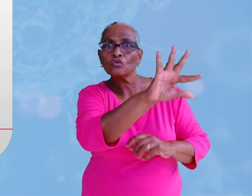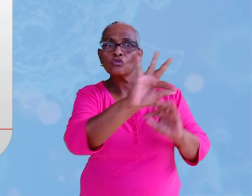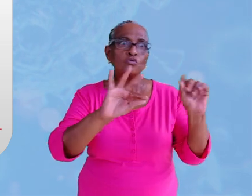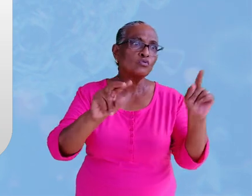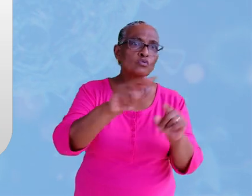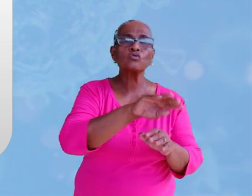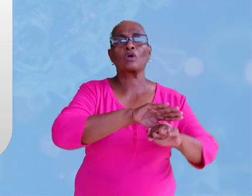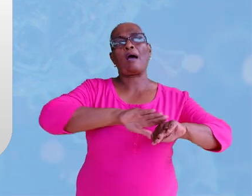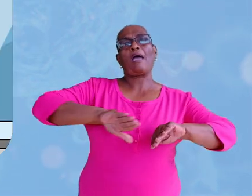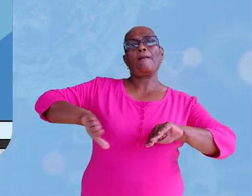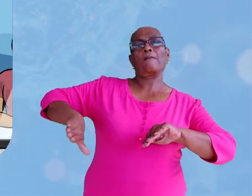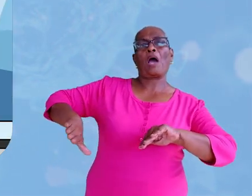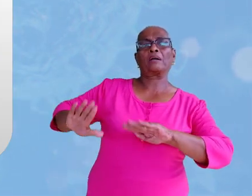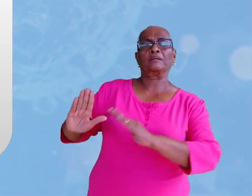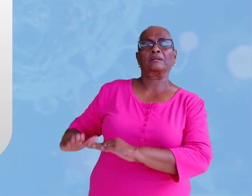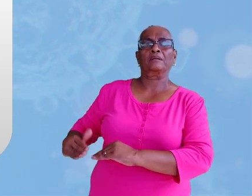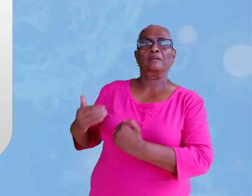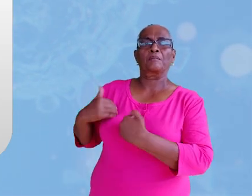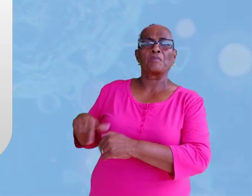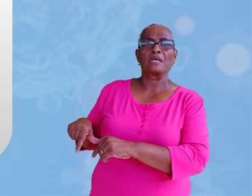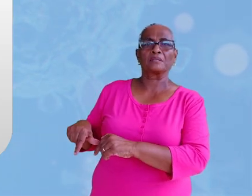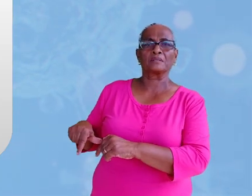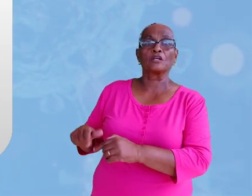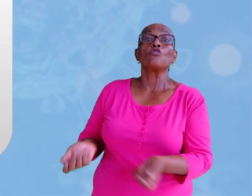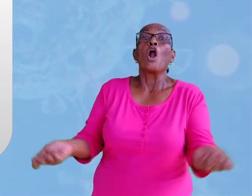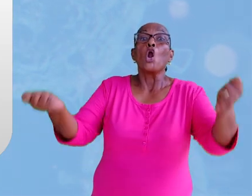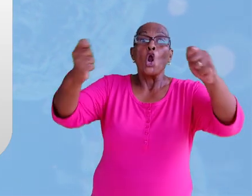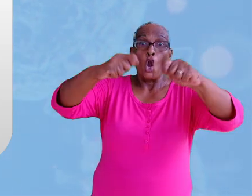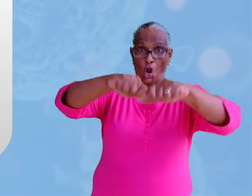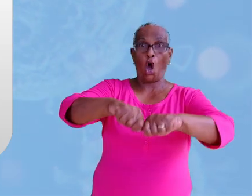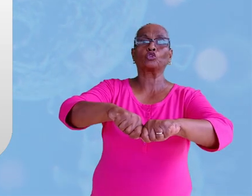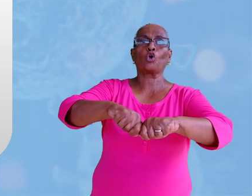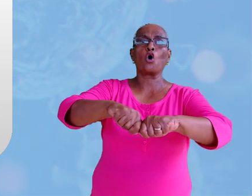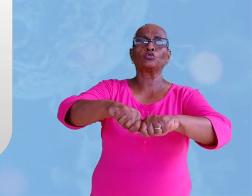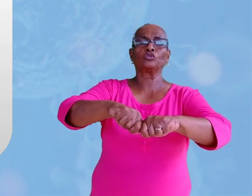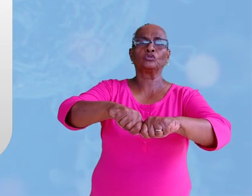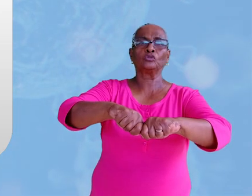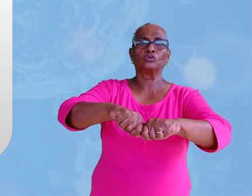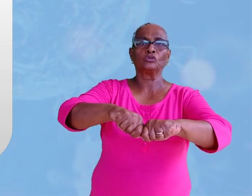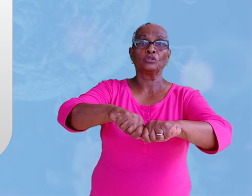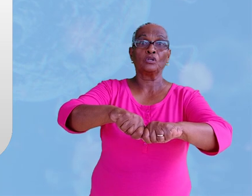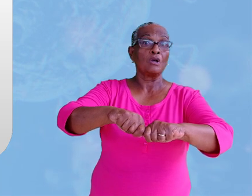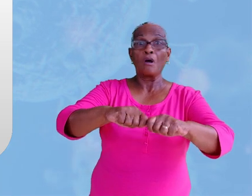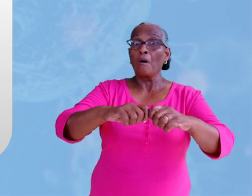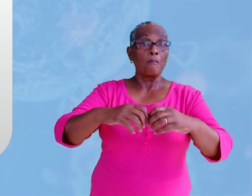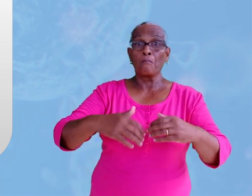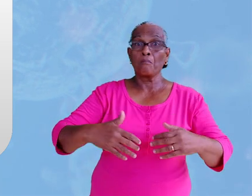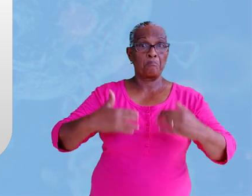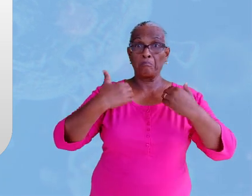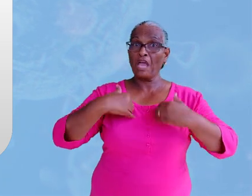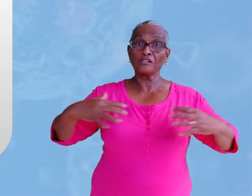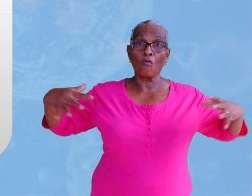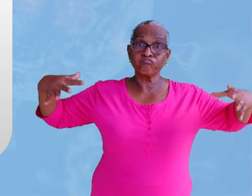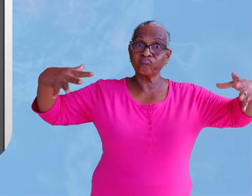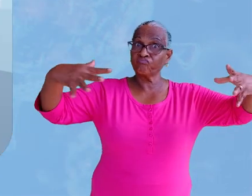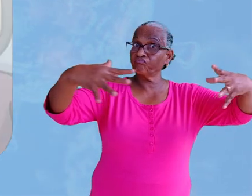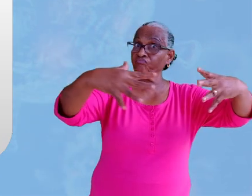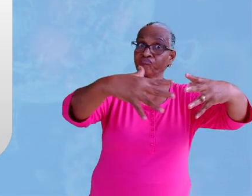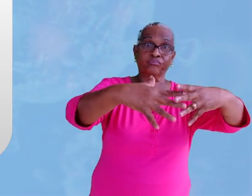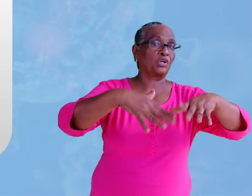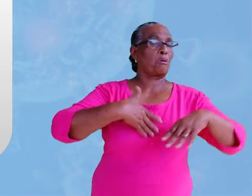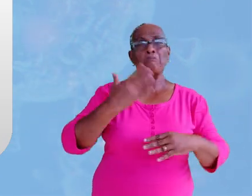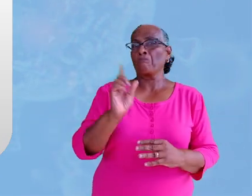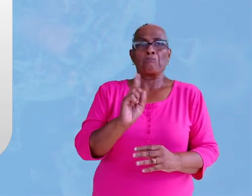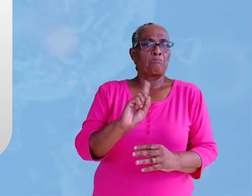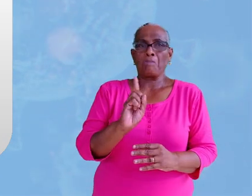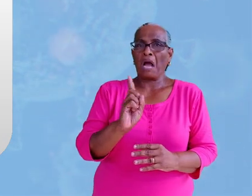moesten in quarantaine. Er werd een lockdown aangekondigd. Er mochten geen grote groepen mensen bijeen zijn.